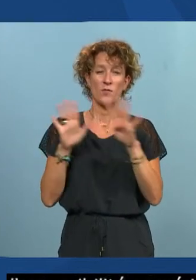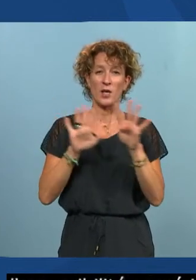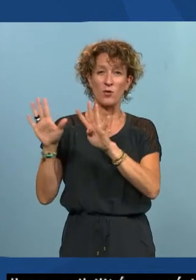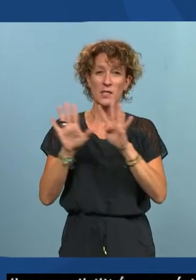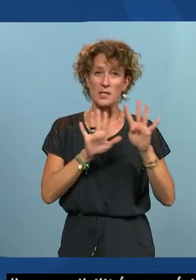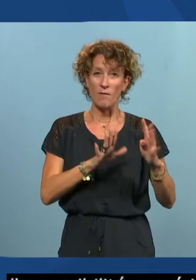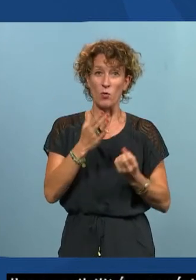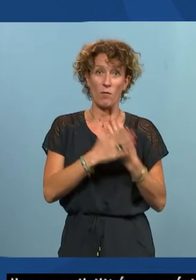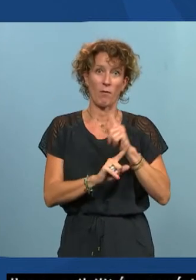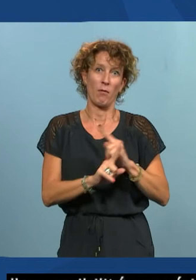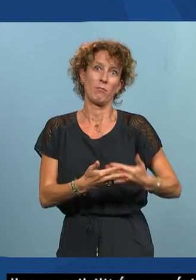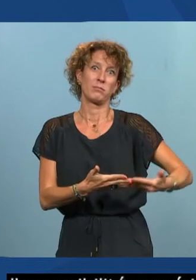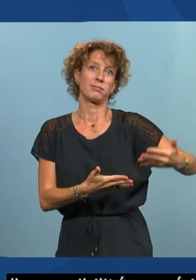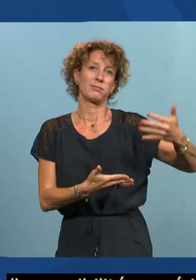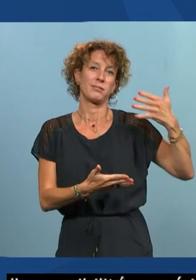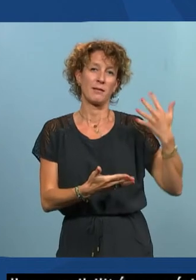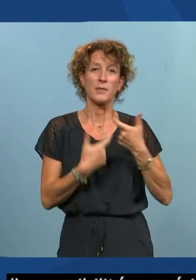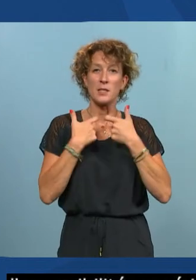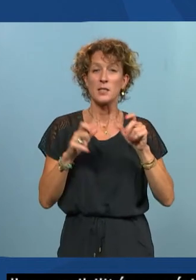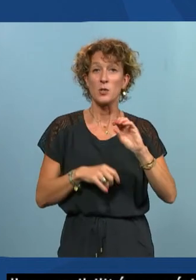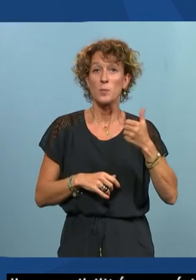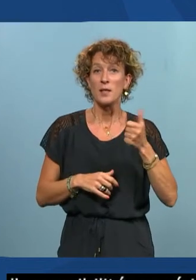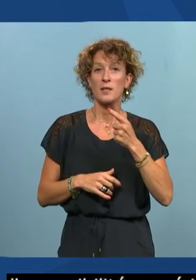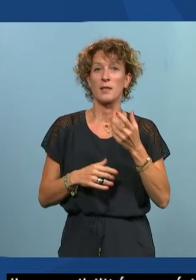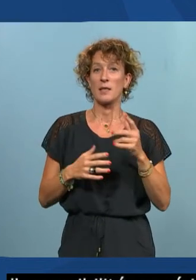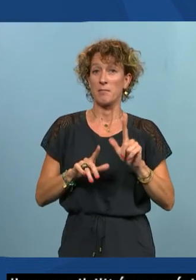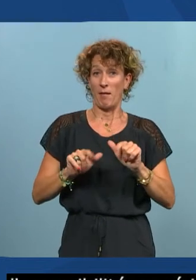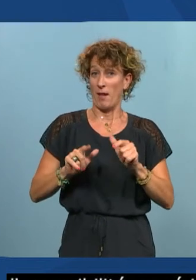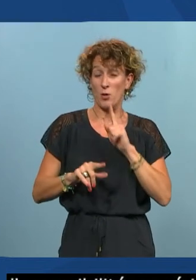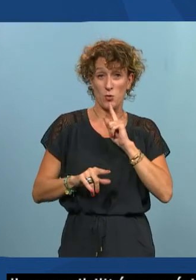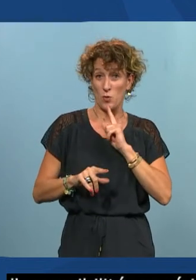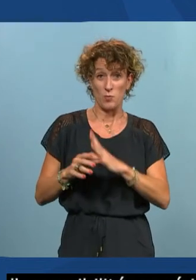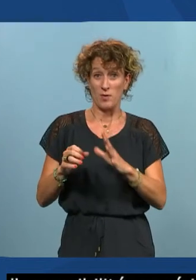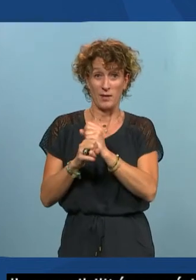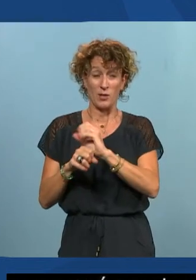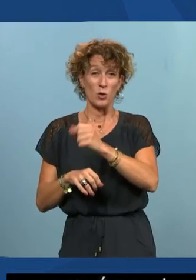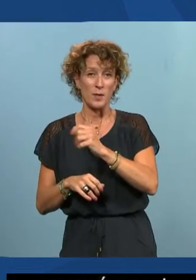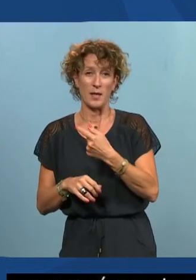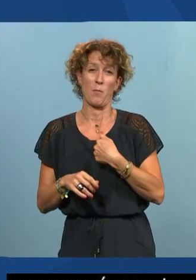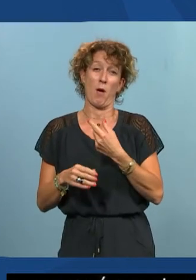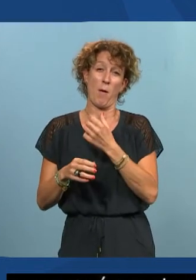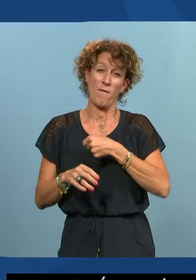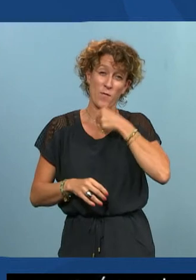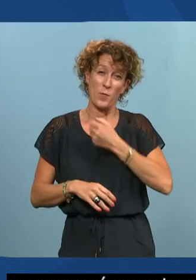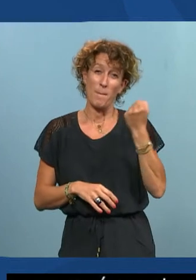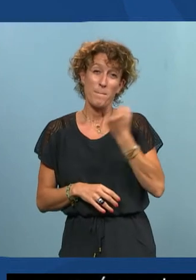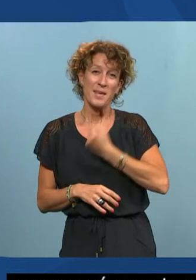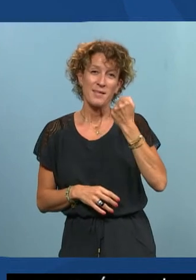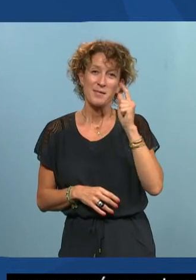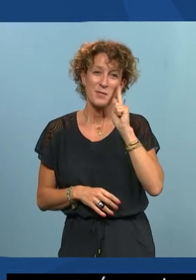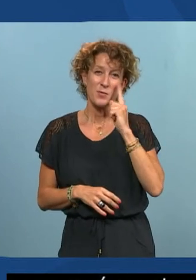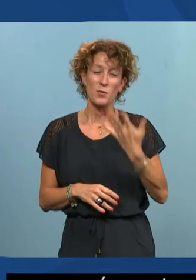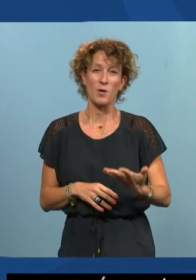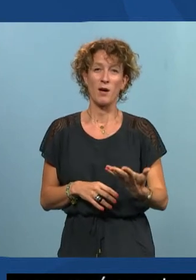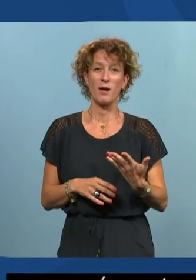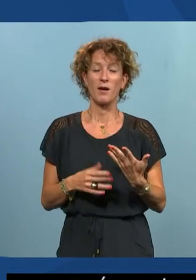nouveau et comme je dis souvent l'accessibilité numérique existe de toute façon depuis le numérique et pour faire encore plus vieux de la vieille j'ai commencé ça rejoint un ce que disait Olivier